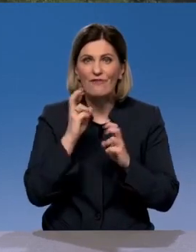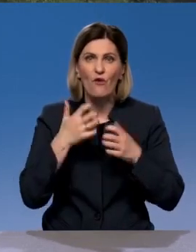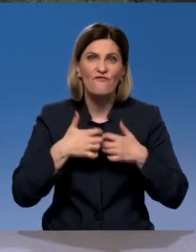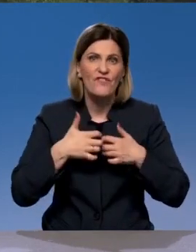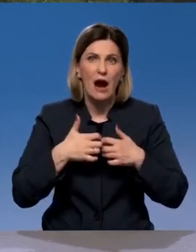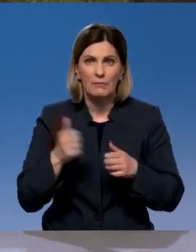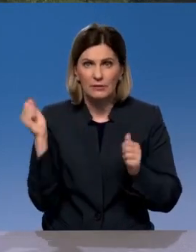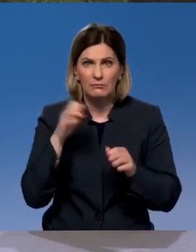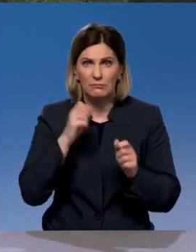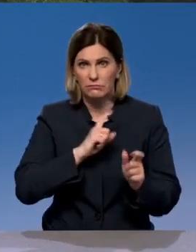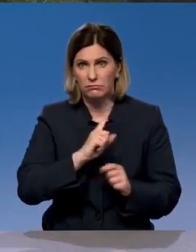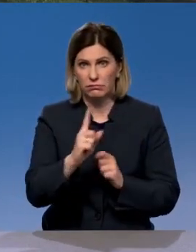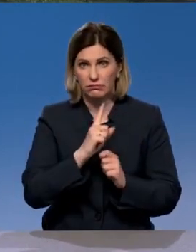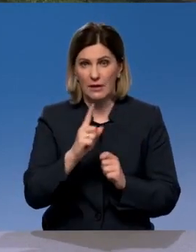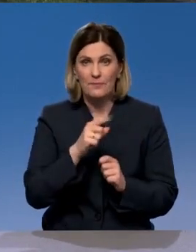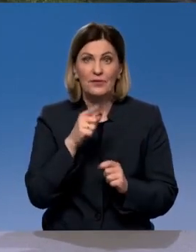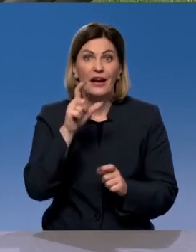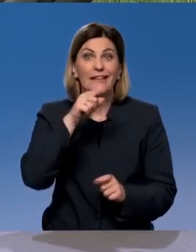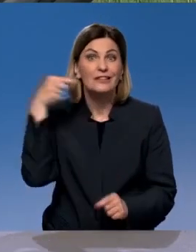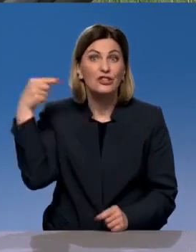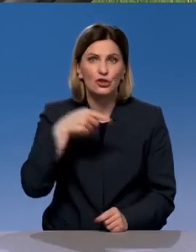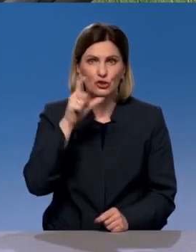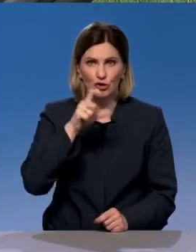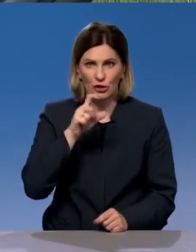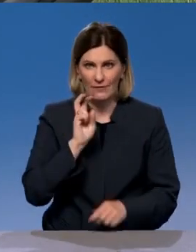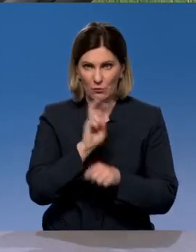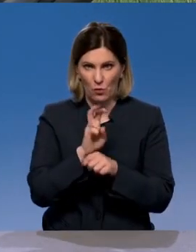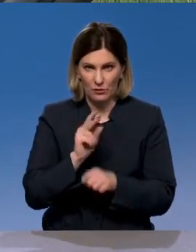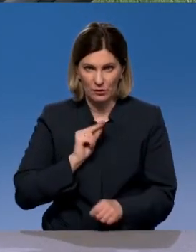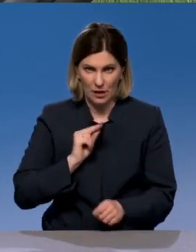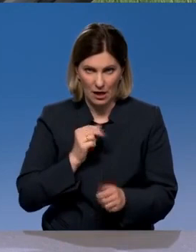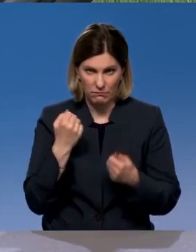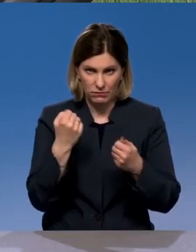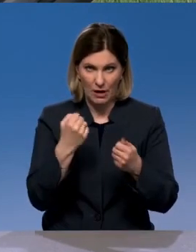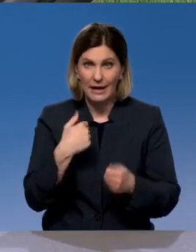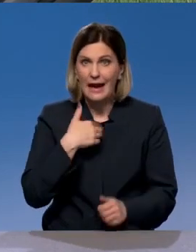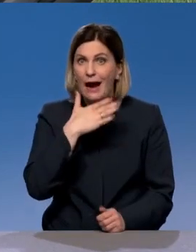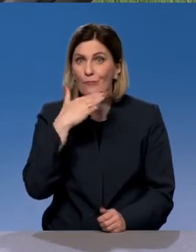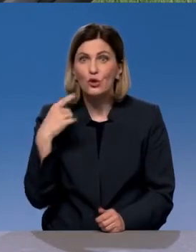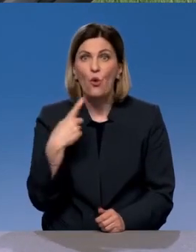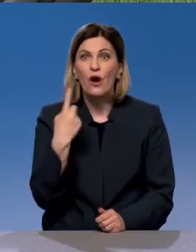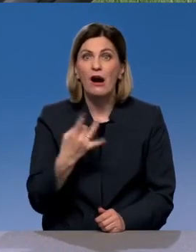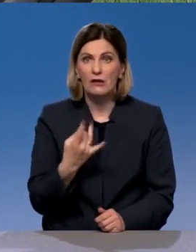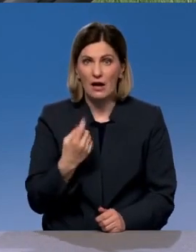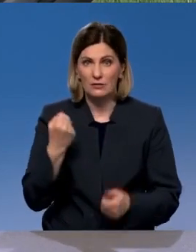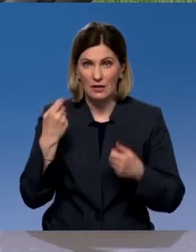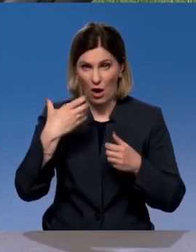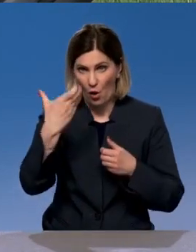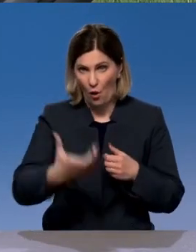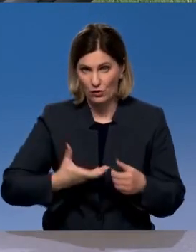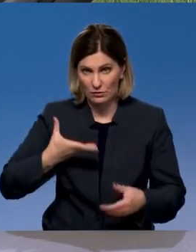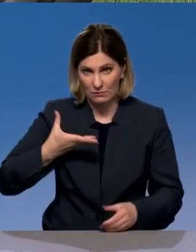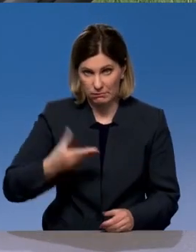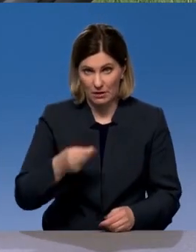На работу сюда добираются тысячи человек. Я неоднократно уже прокалывал колеса. Здесь, соответственно, постоянные